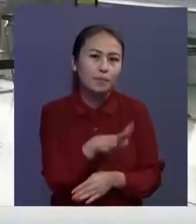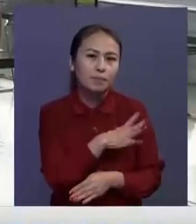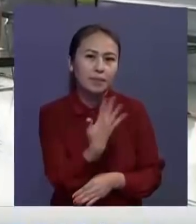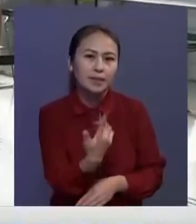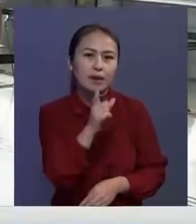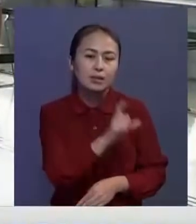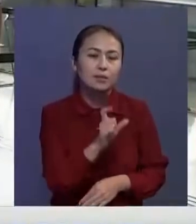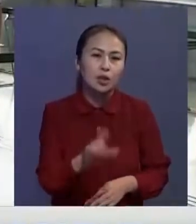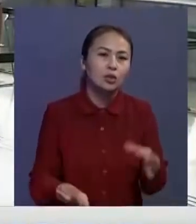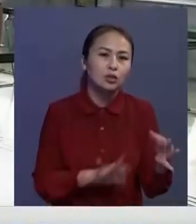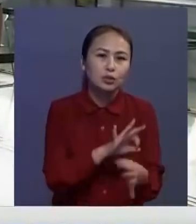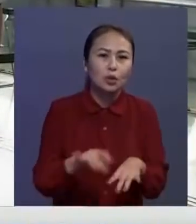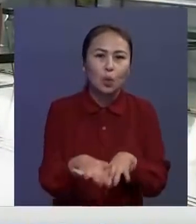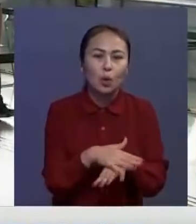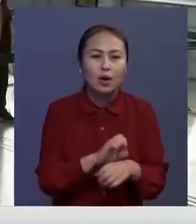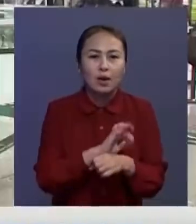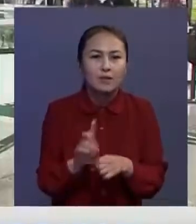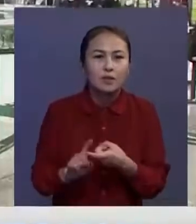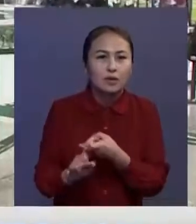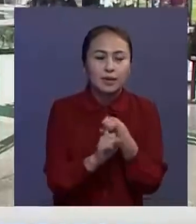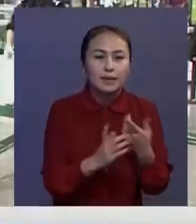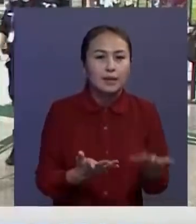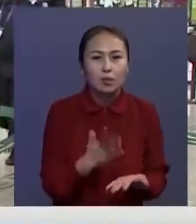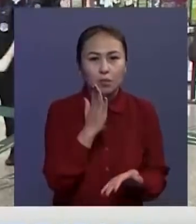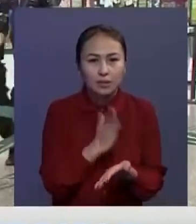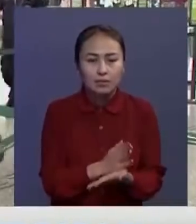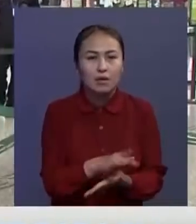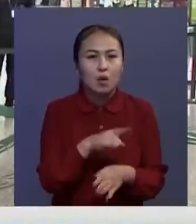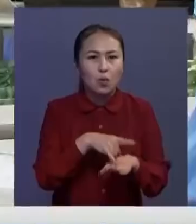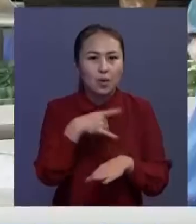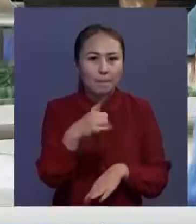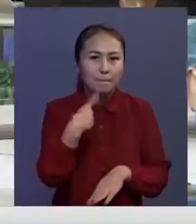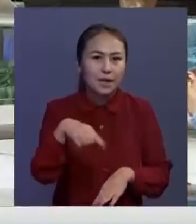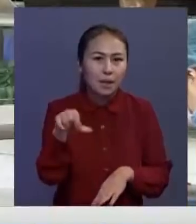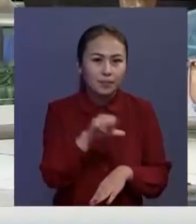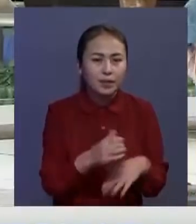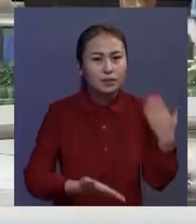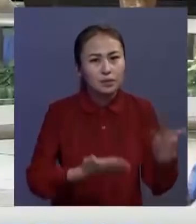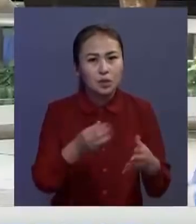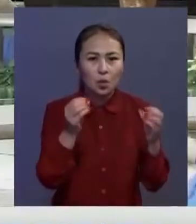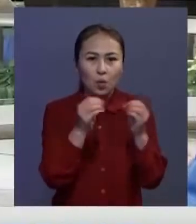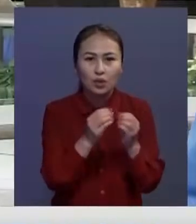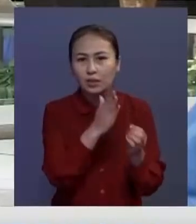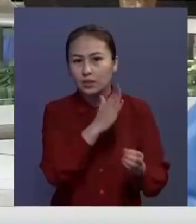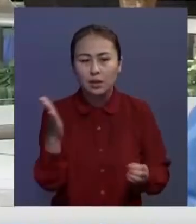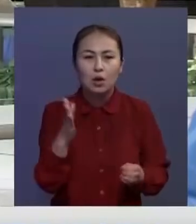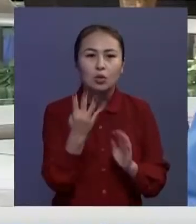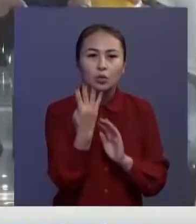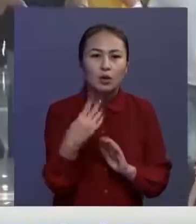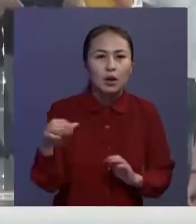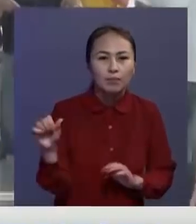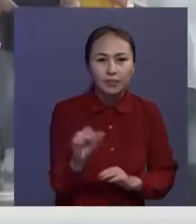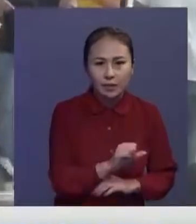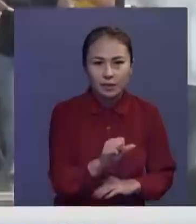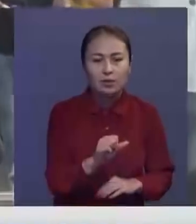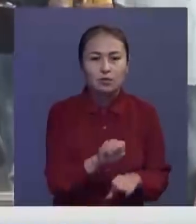5 адамнан артық жолаушыдан коронавируса ұнықталса ұшақ тиесілі әуе кампания. Бір аптаға алуыннан асса түрт